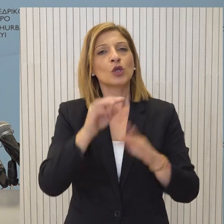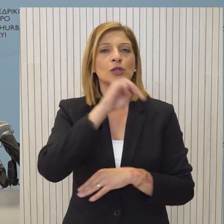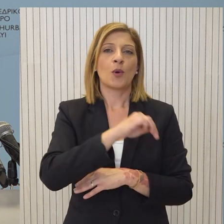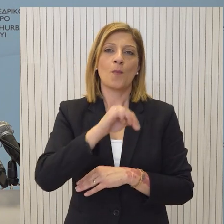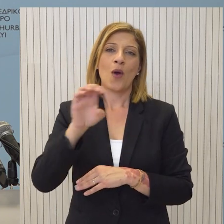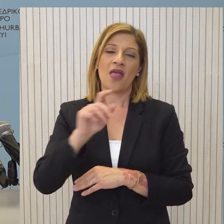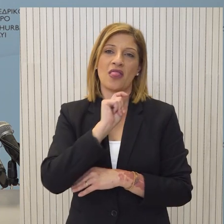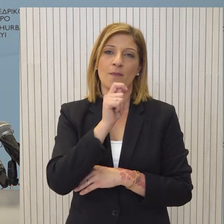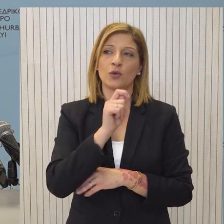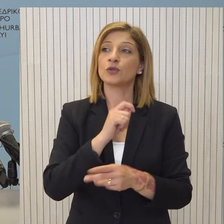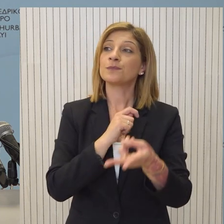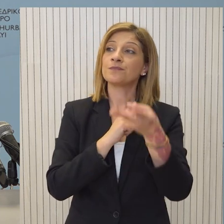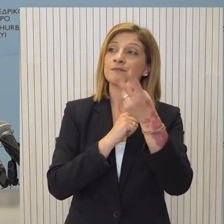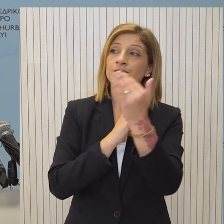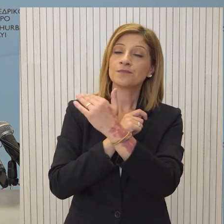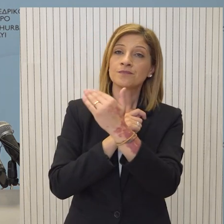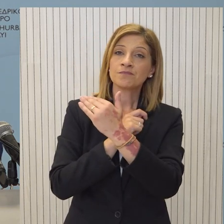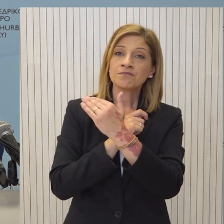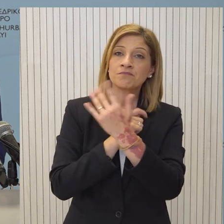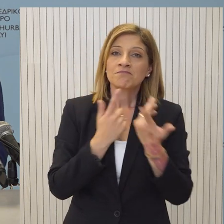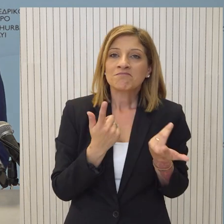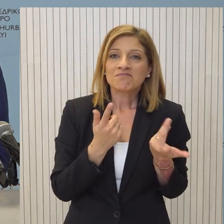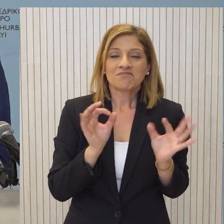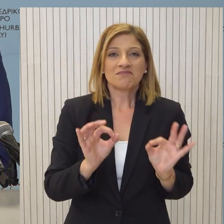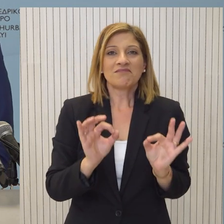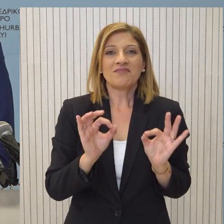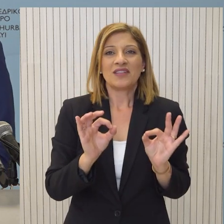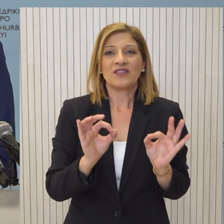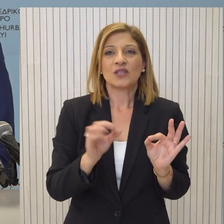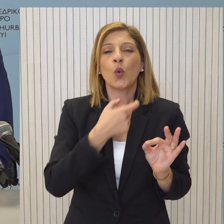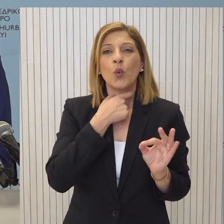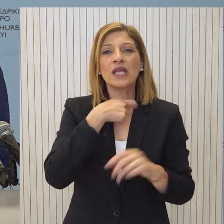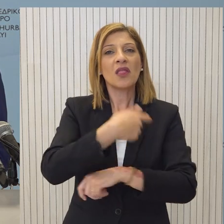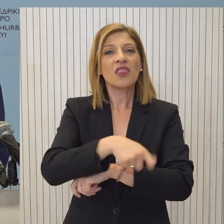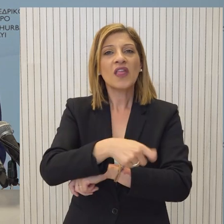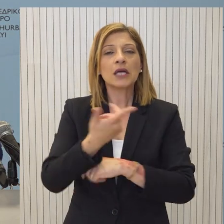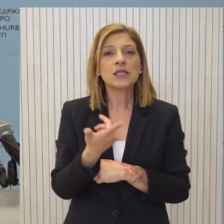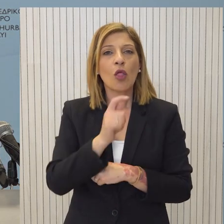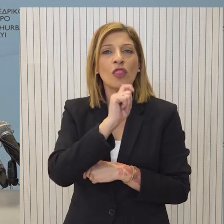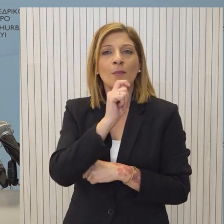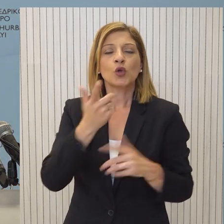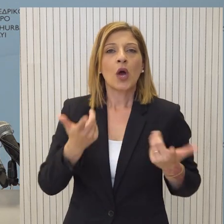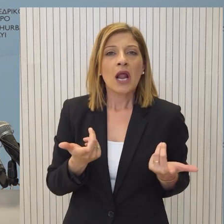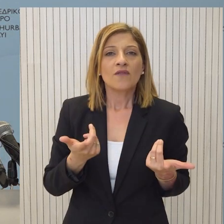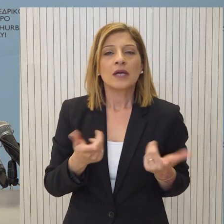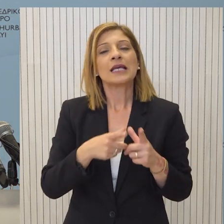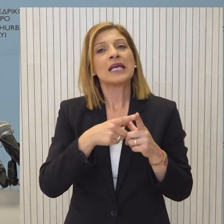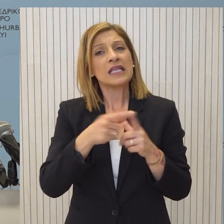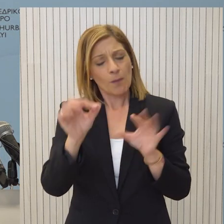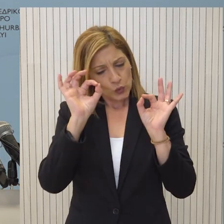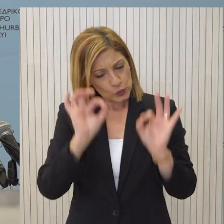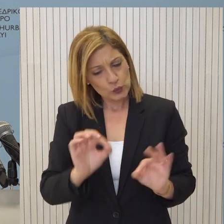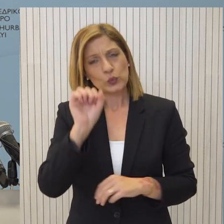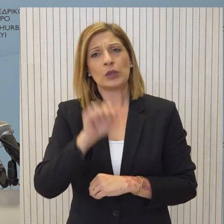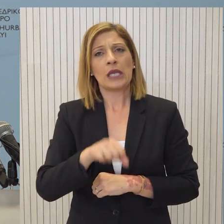των λειτουργών τους. Αυτό έτσι και αλλιώς δεν ισχύρει, ότι πρέπει να διάρκει από το δικαστήριο. Έτσι και αλλιώς, αυτό ισχύει στην Κυπριακή Δημοκρατία,